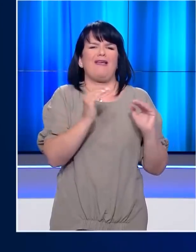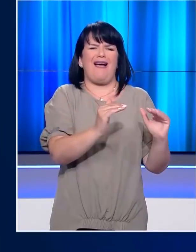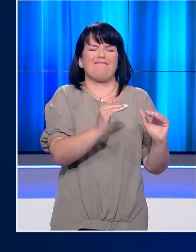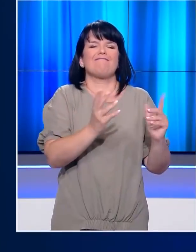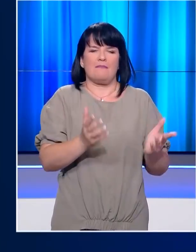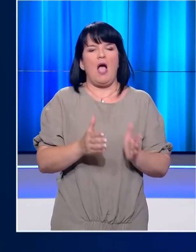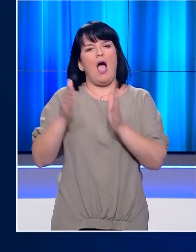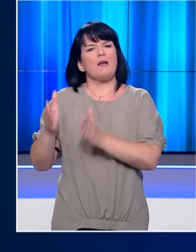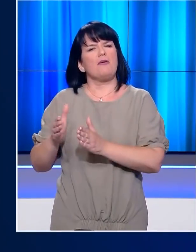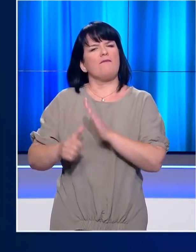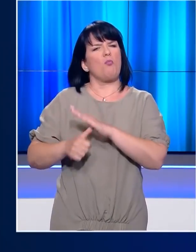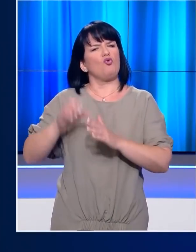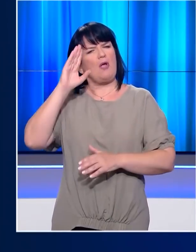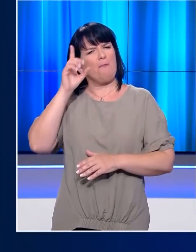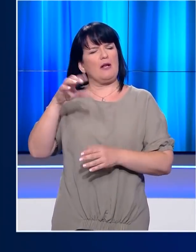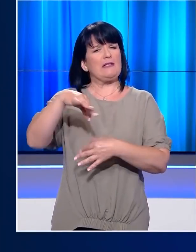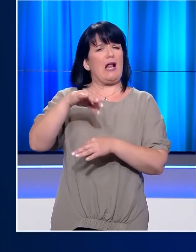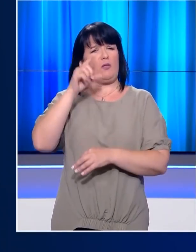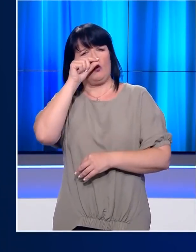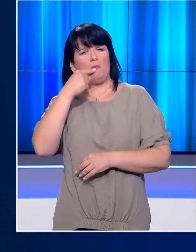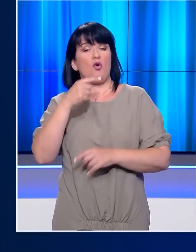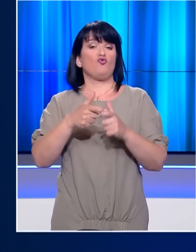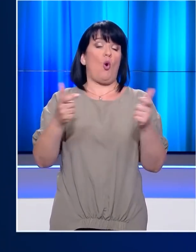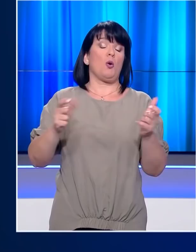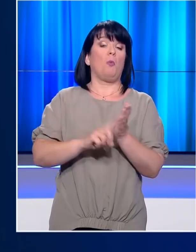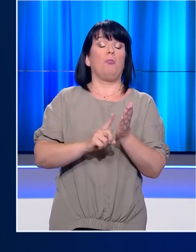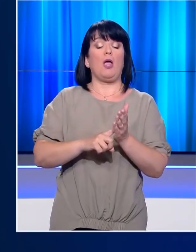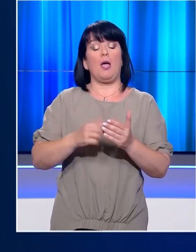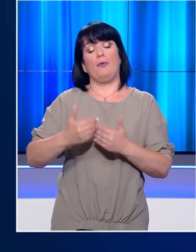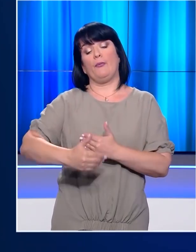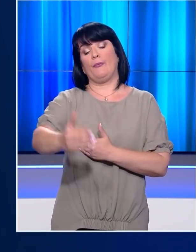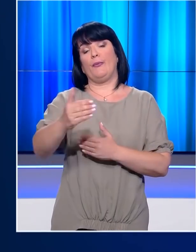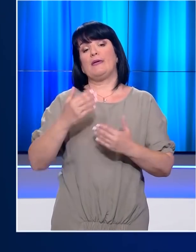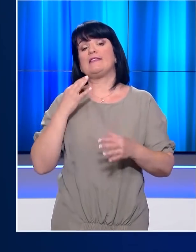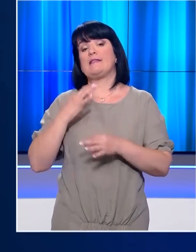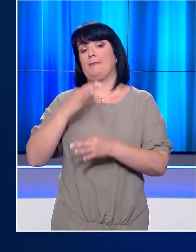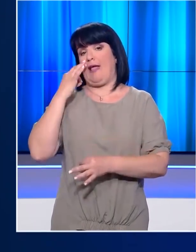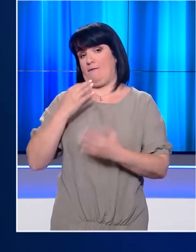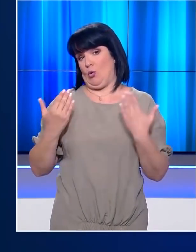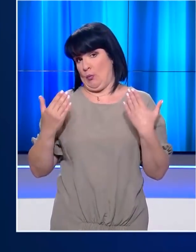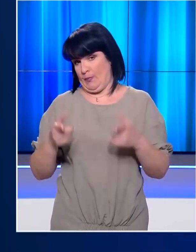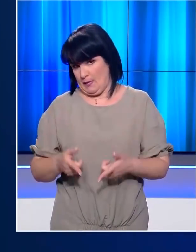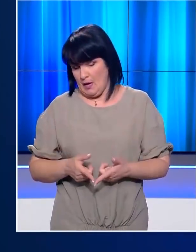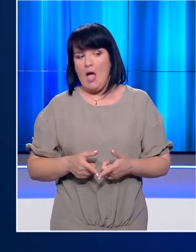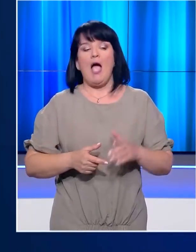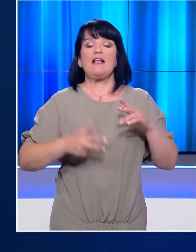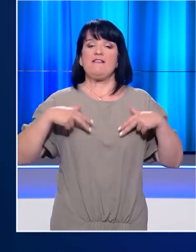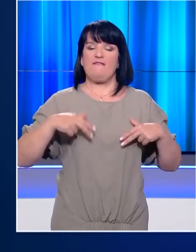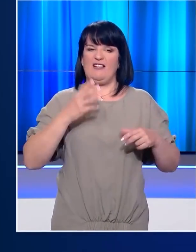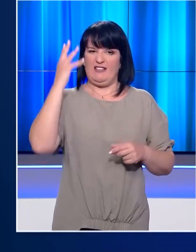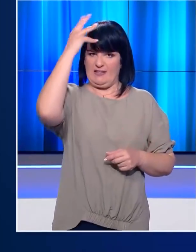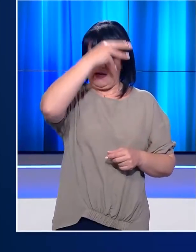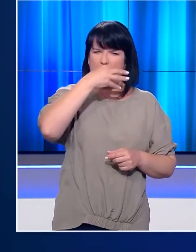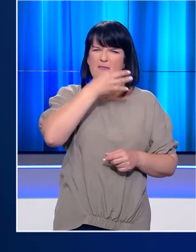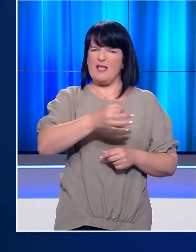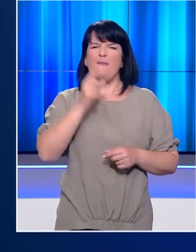ο Αμερικανός Πρόεδρος δηλώνει μέσω Twitter ότι τα σχολεία πρέπει να ανοίξουν το φθινόπορο. Την ίδια στιγμή η κυβέρνηση Τραμπ ανακοίνωσε ότι θα